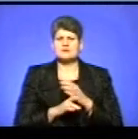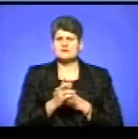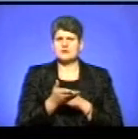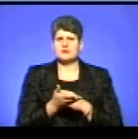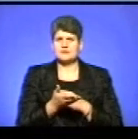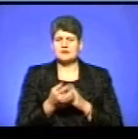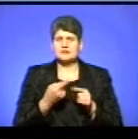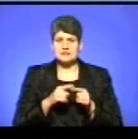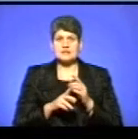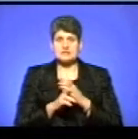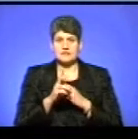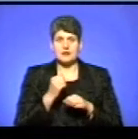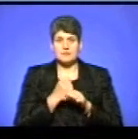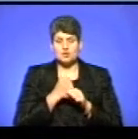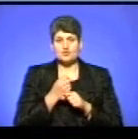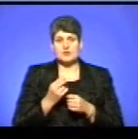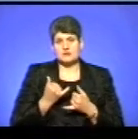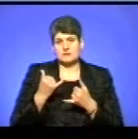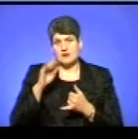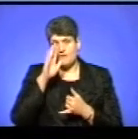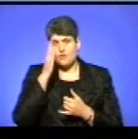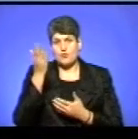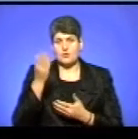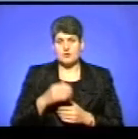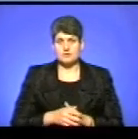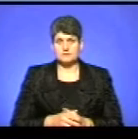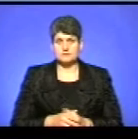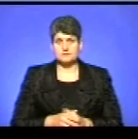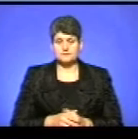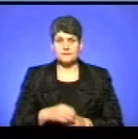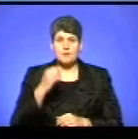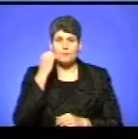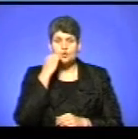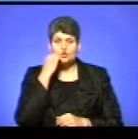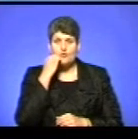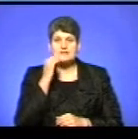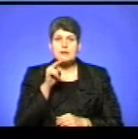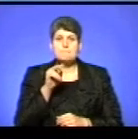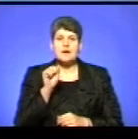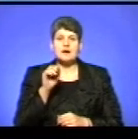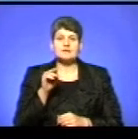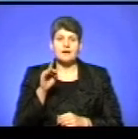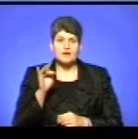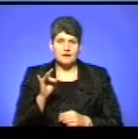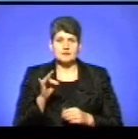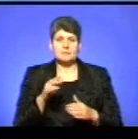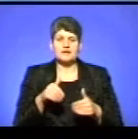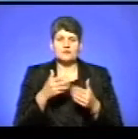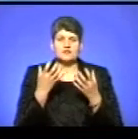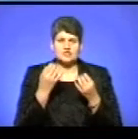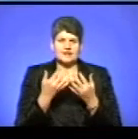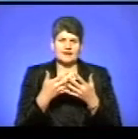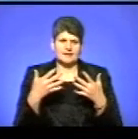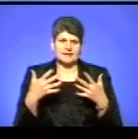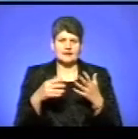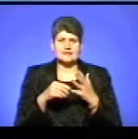церква, яка працює на ворога. Московський патріархат претендував на ще декілька ділянок